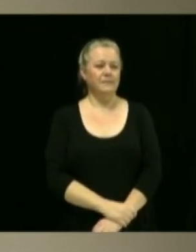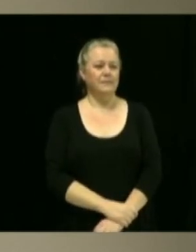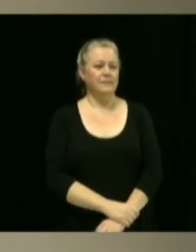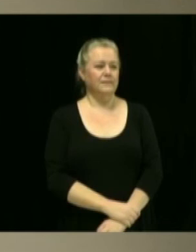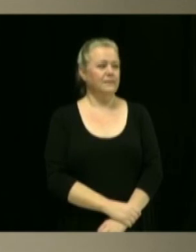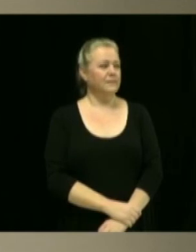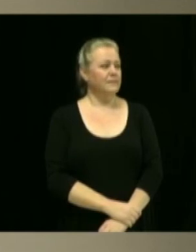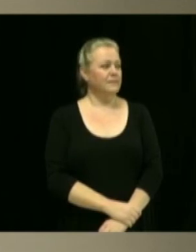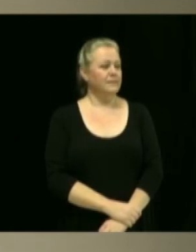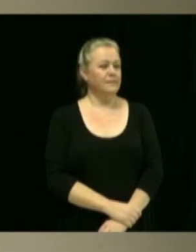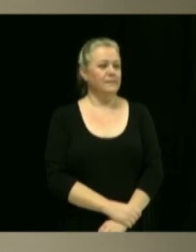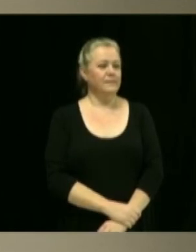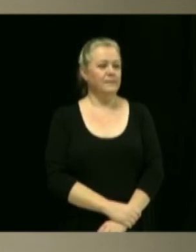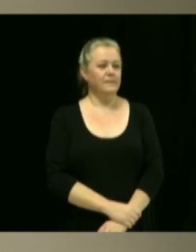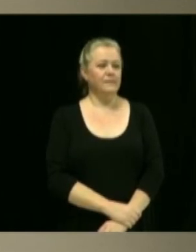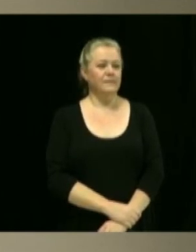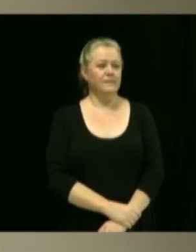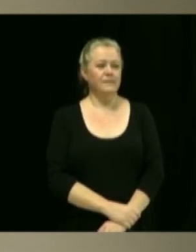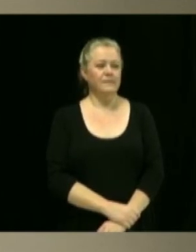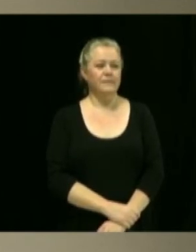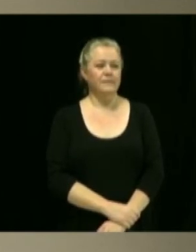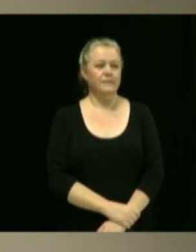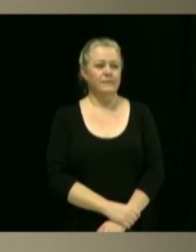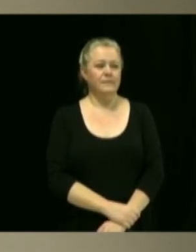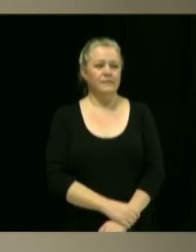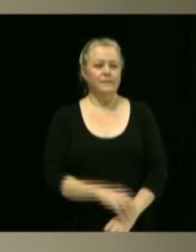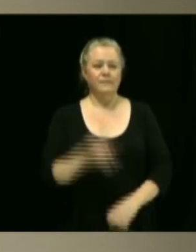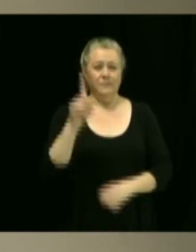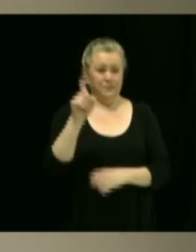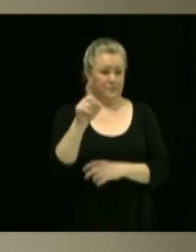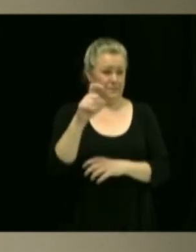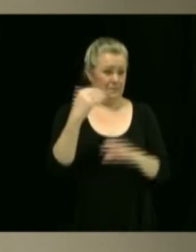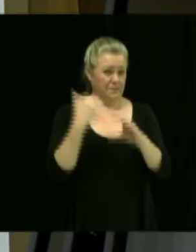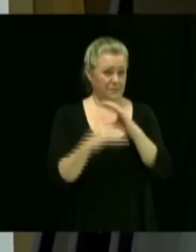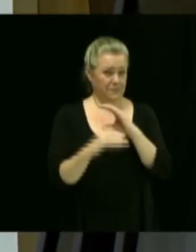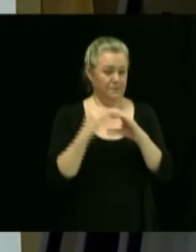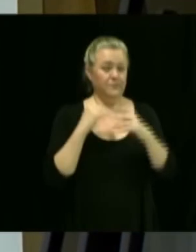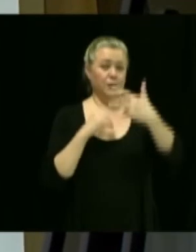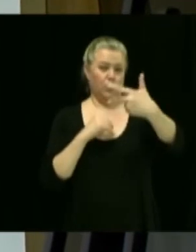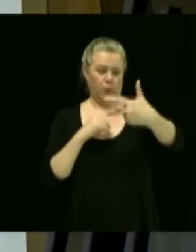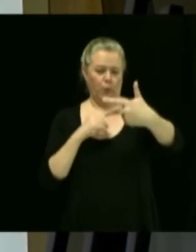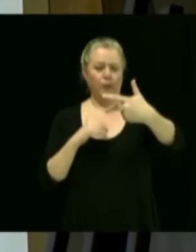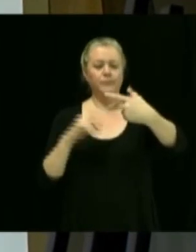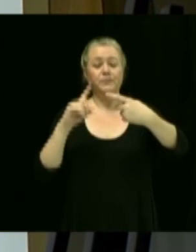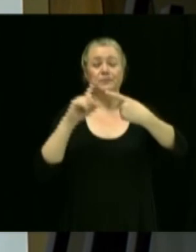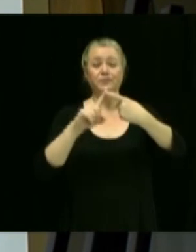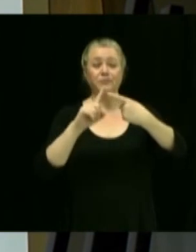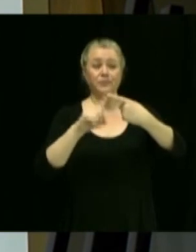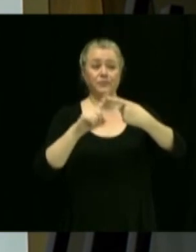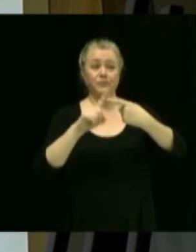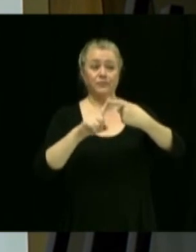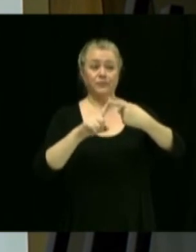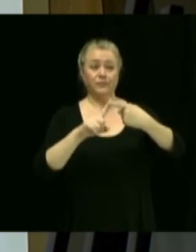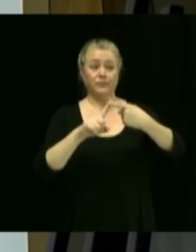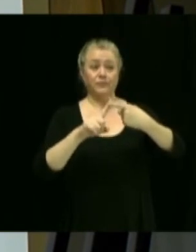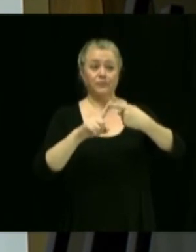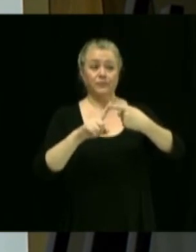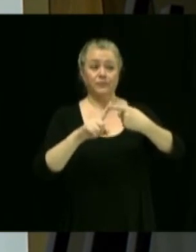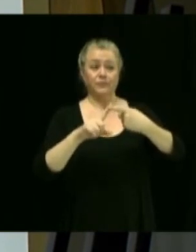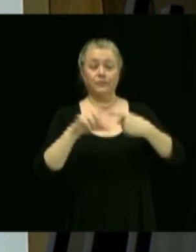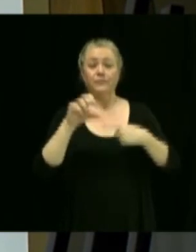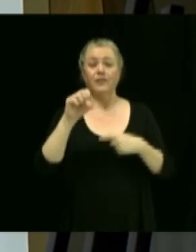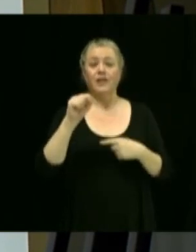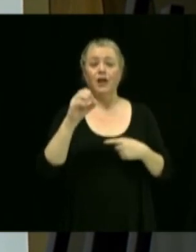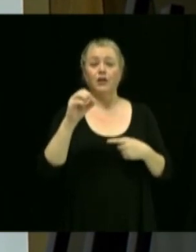Question de Facebook ou par courriel? Je vous affine. Nous avons trois questions, M. le maire. Ce soir, la première de Sonny